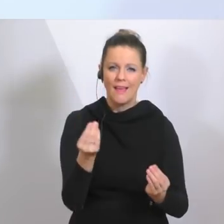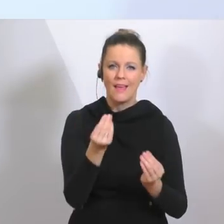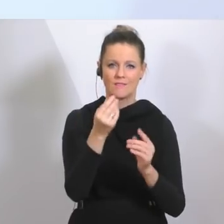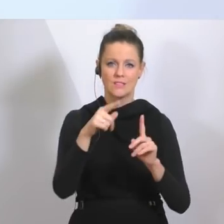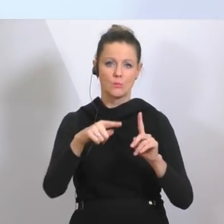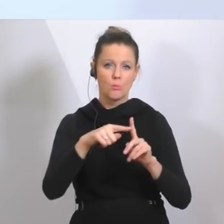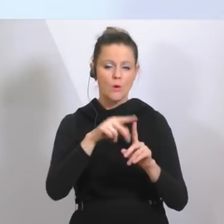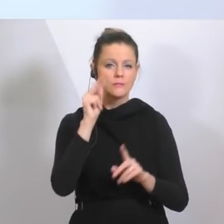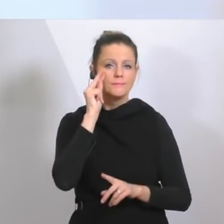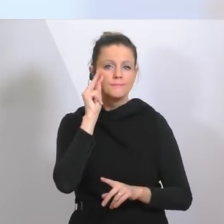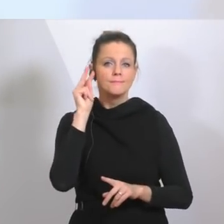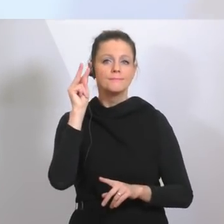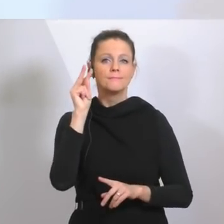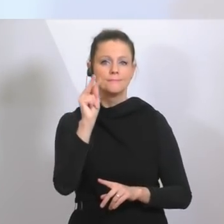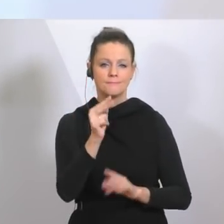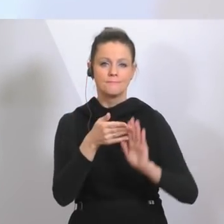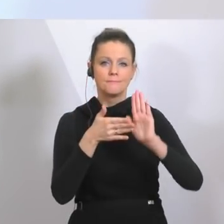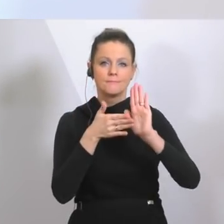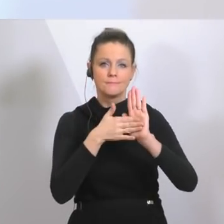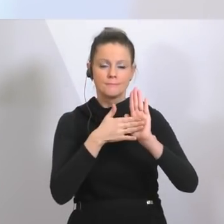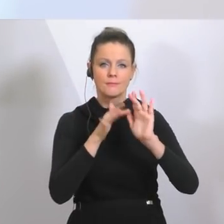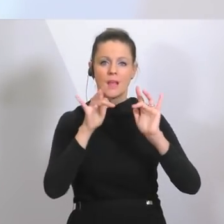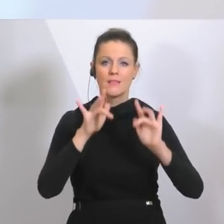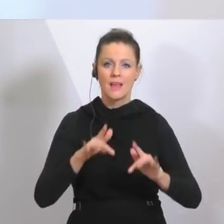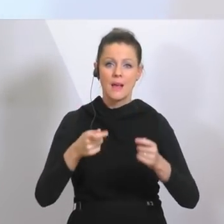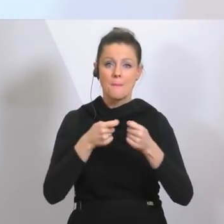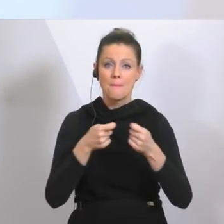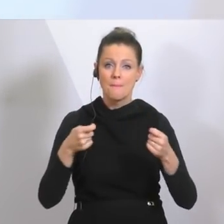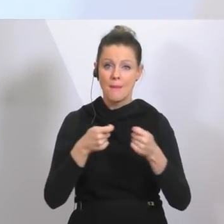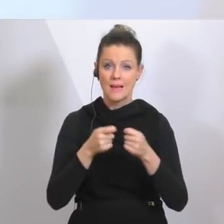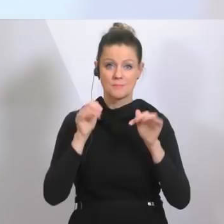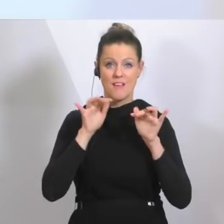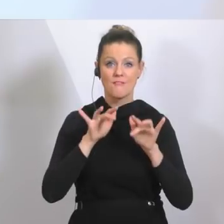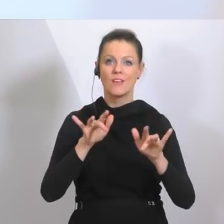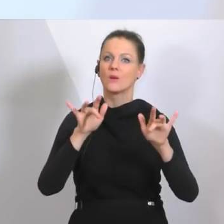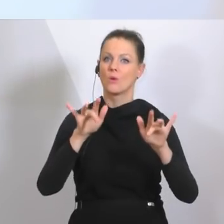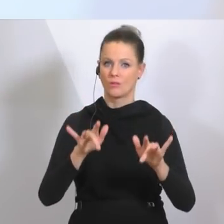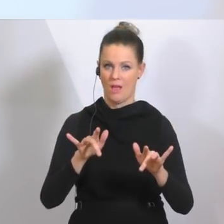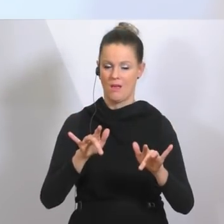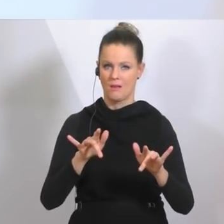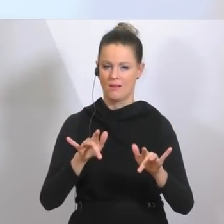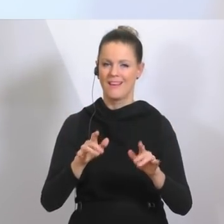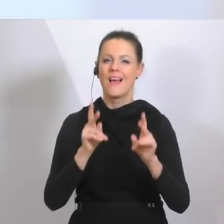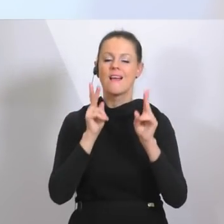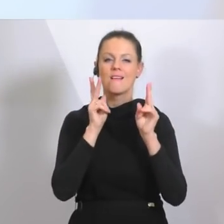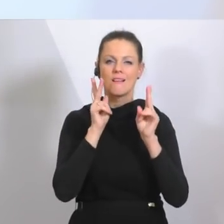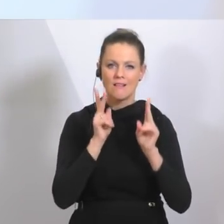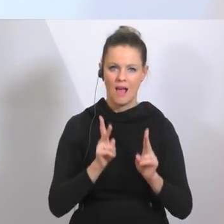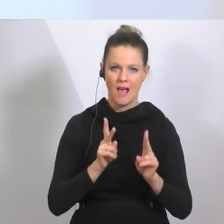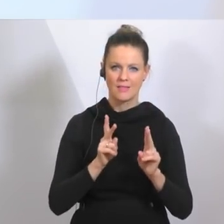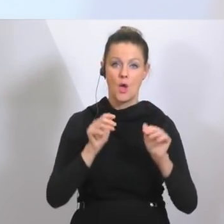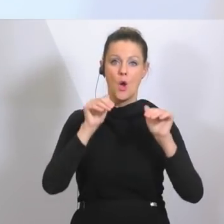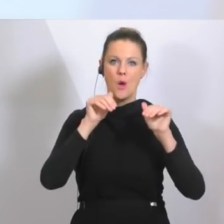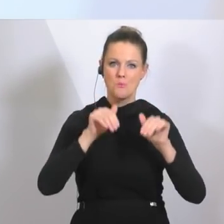Perspektiven, die wir haben, dieser Nachweis, dass die Maßnahmen zu wirken beginnen, das kann und muss eine